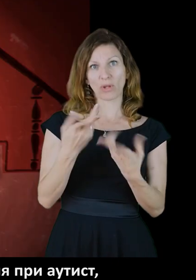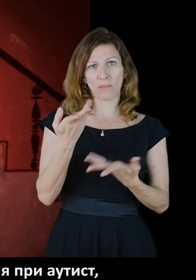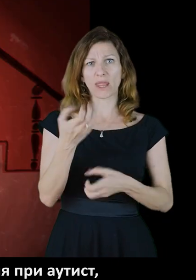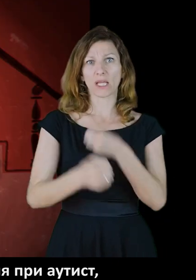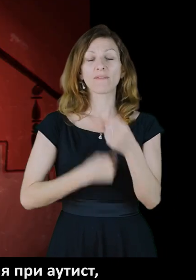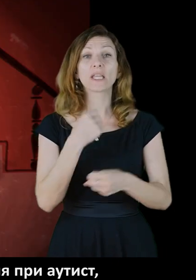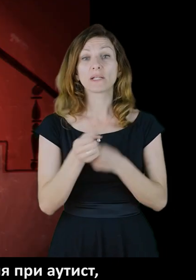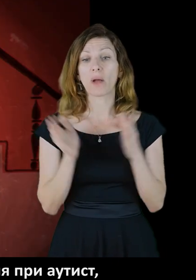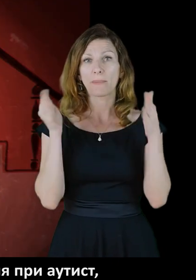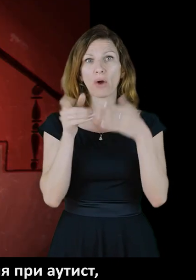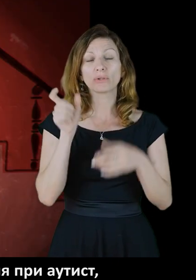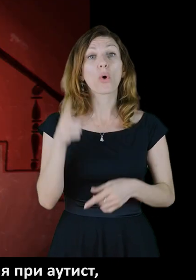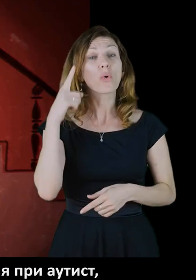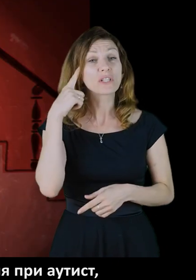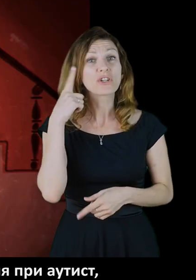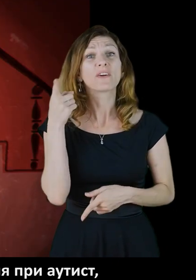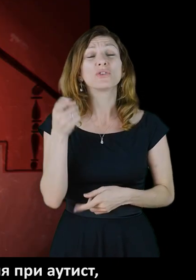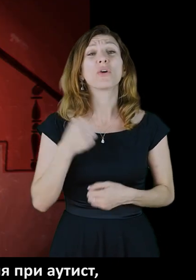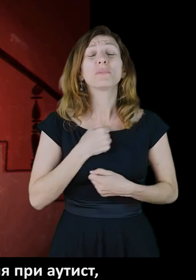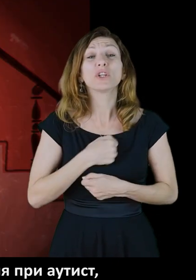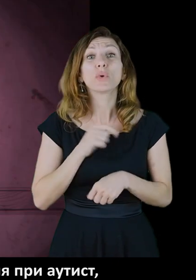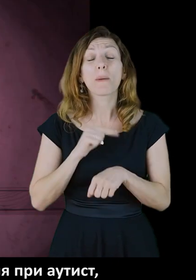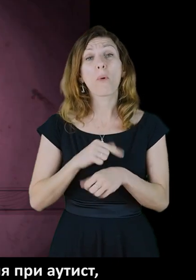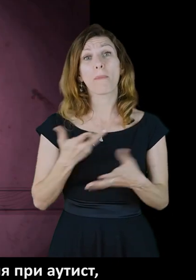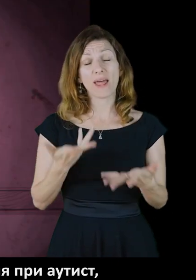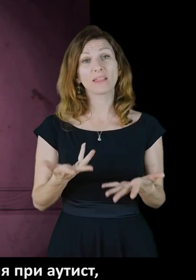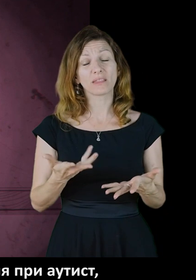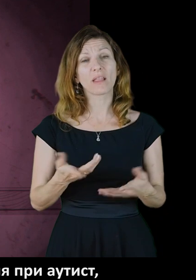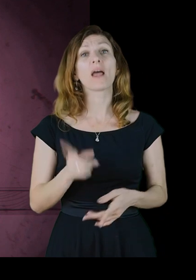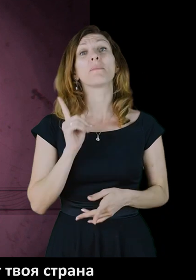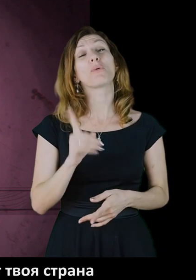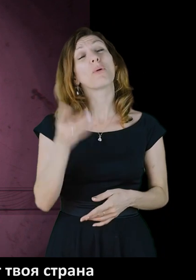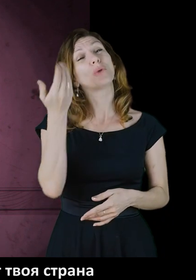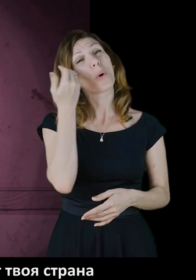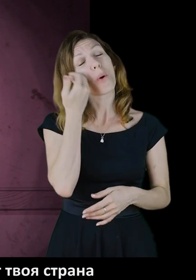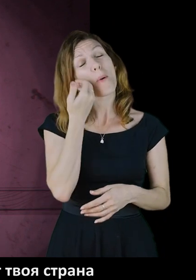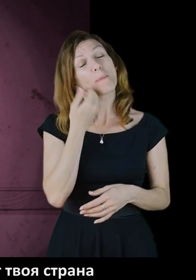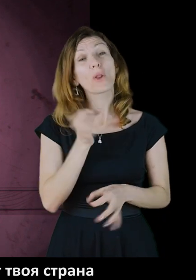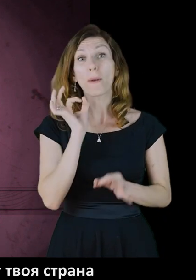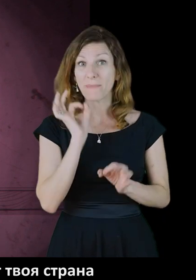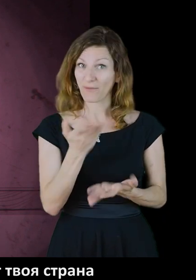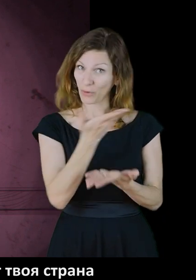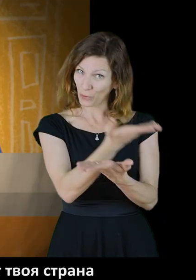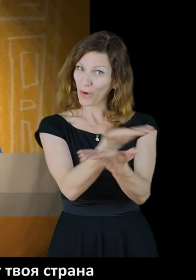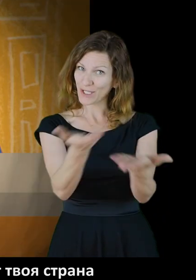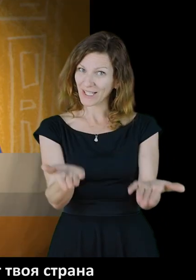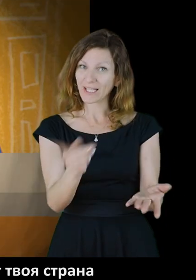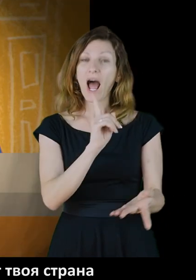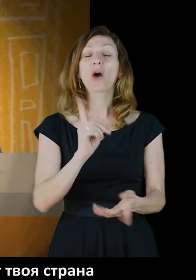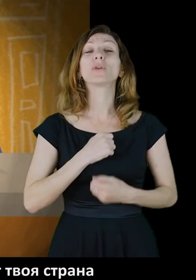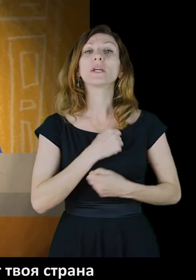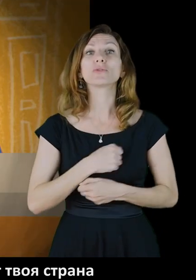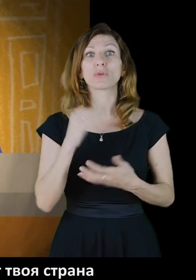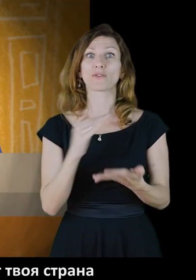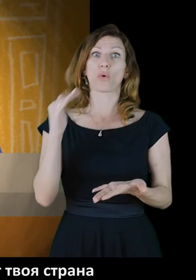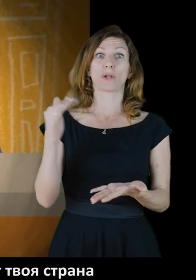наблюдаваш подобни действия при аутист, означава, че имат труден момент. И би било много мило и правилно от твоя страна,